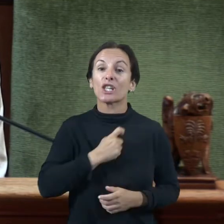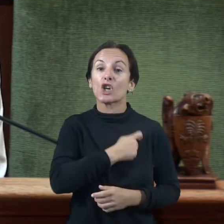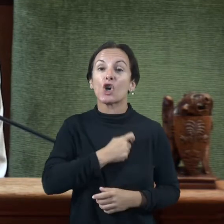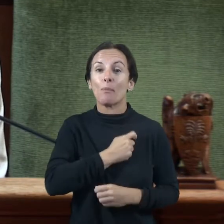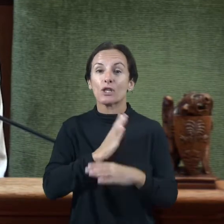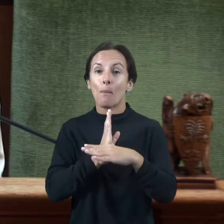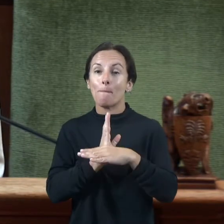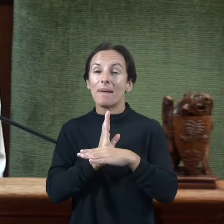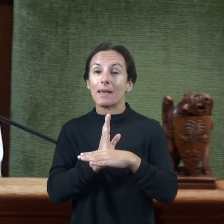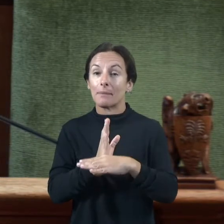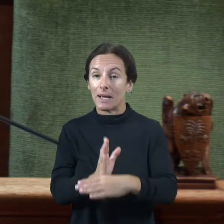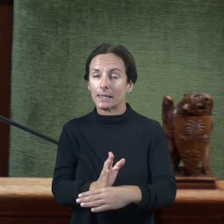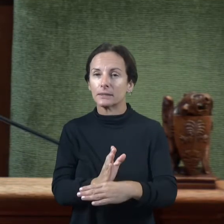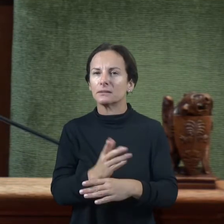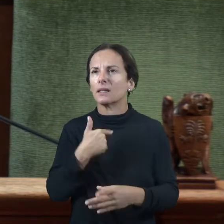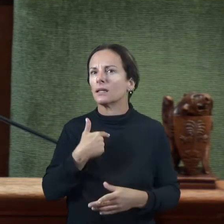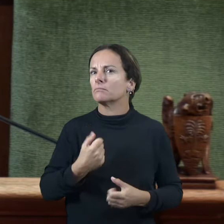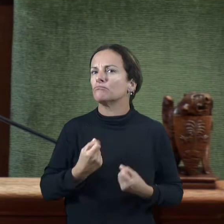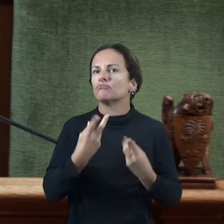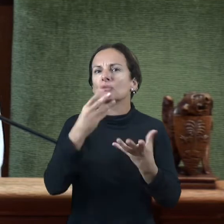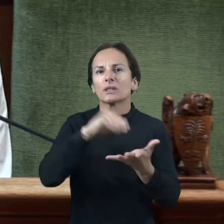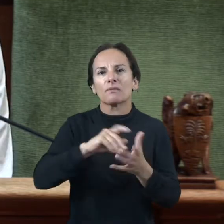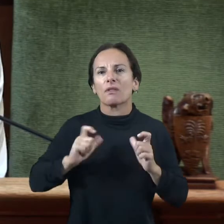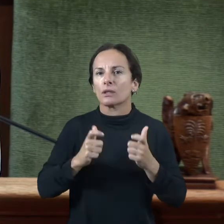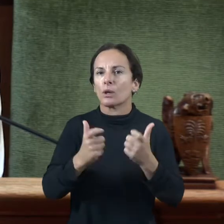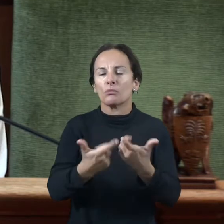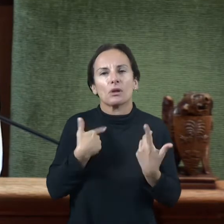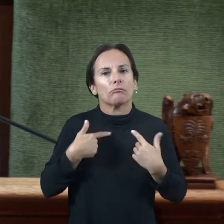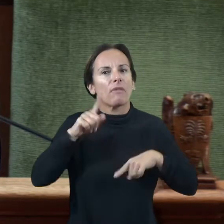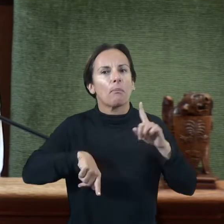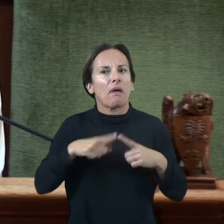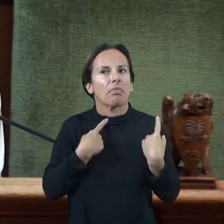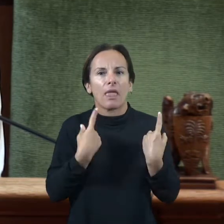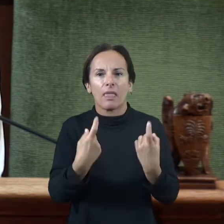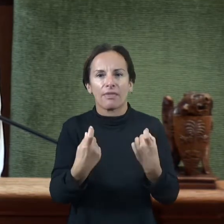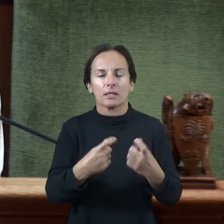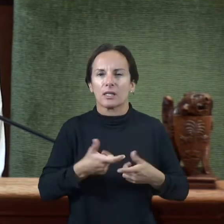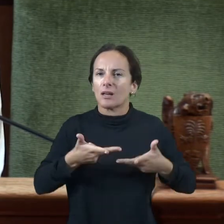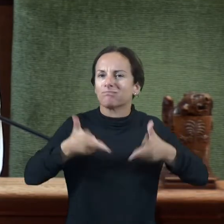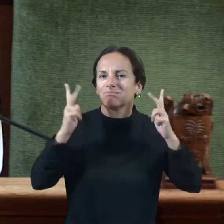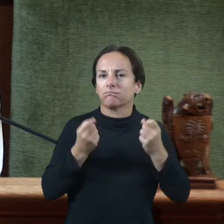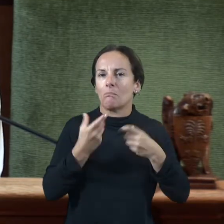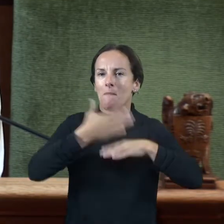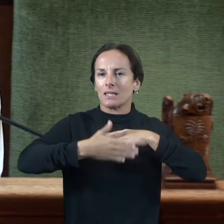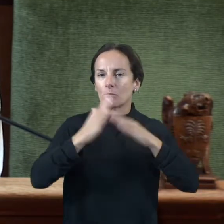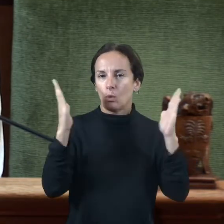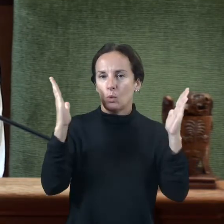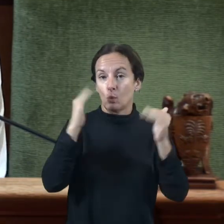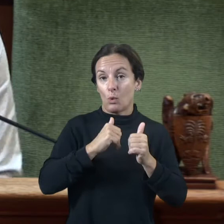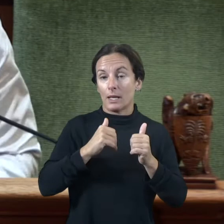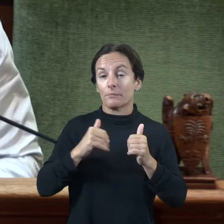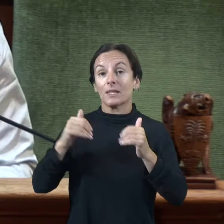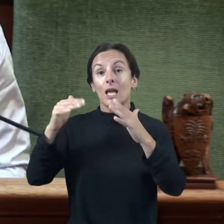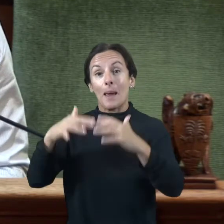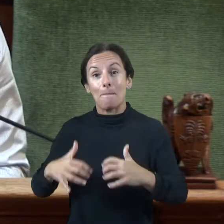s'ha de reunir totes les vegades que siguin necessaris és a no és un número sempre que ho trobo evident i sempre lògicament s'ha de reuneix just abans del